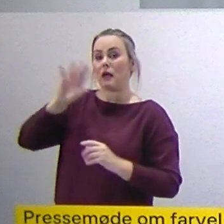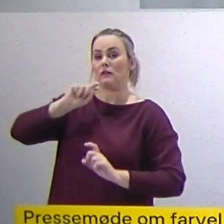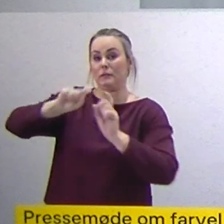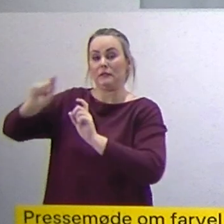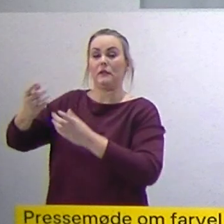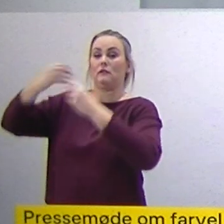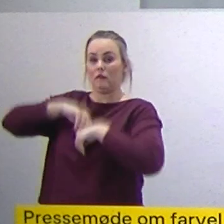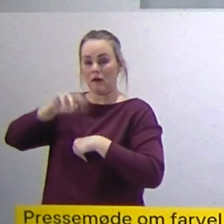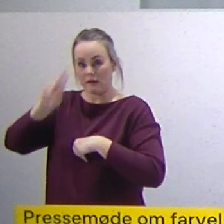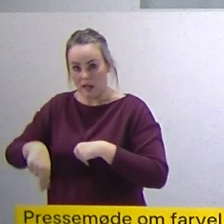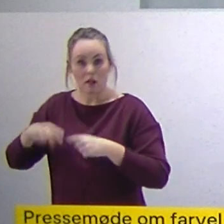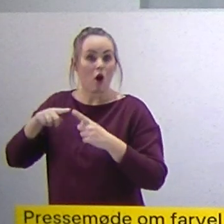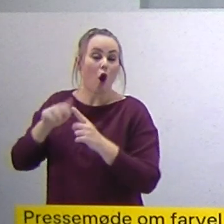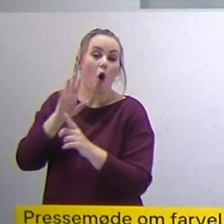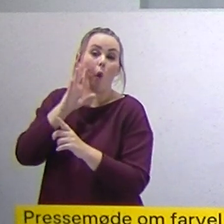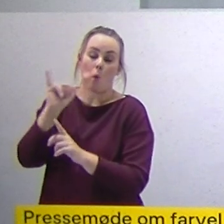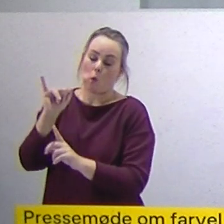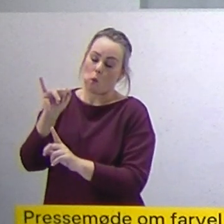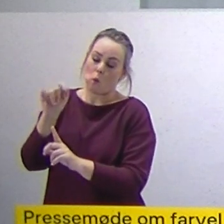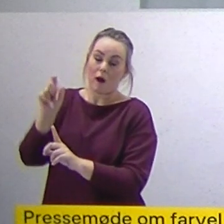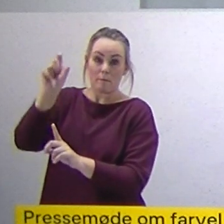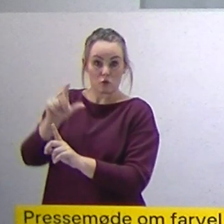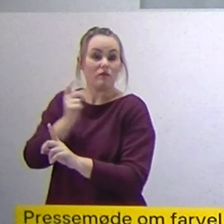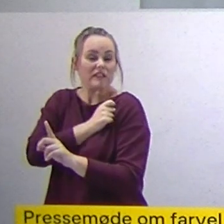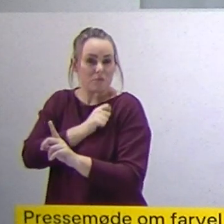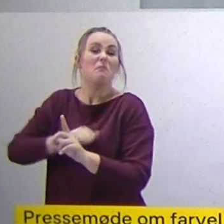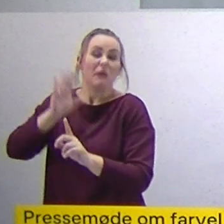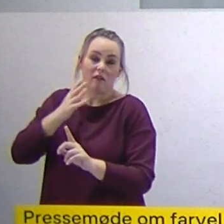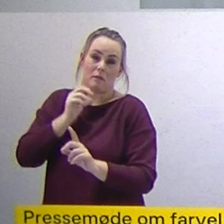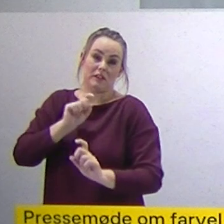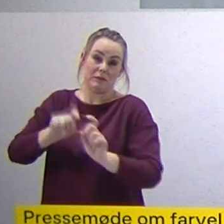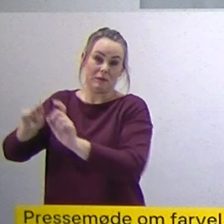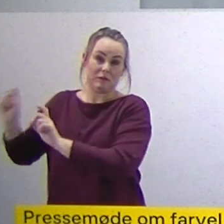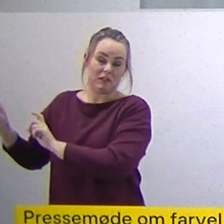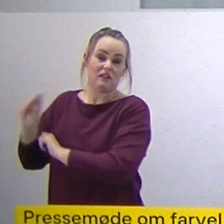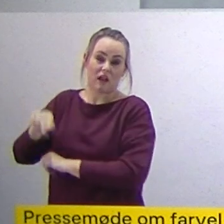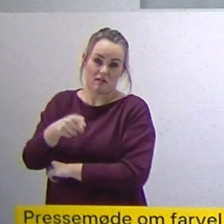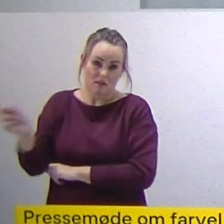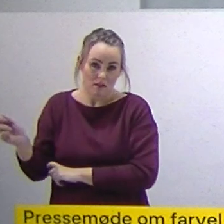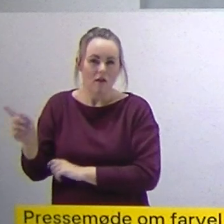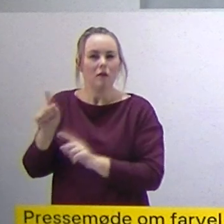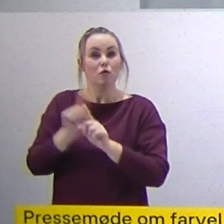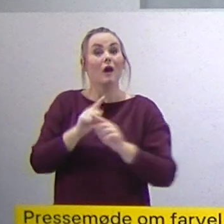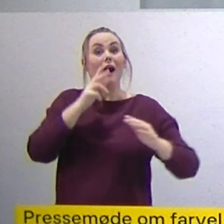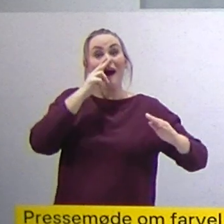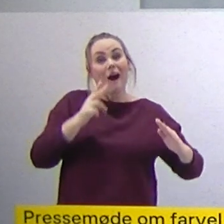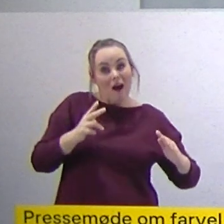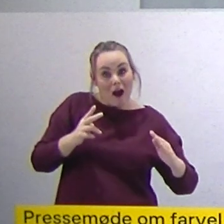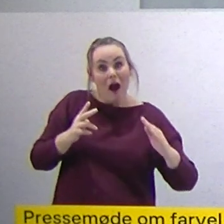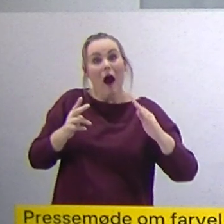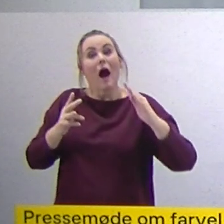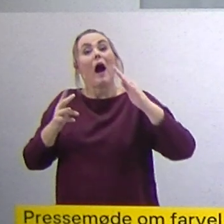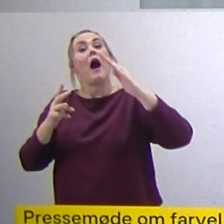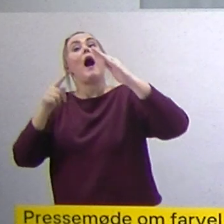smitte folk, som er vaccineret. Og det betyder altså godt, at det her toppunkt af epidemien, det